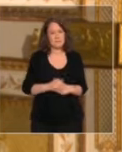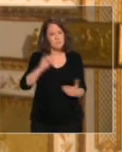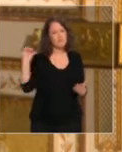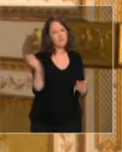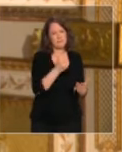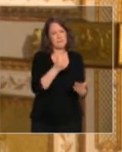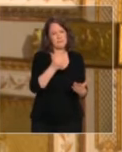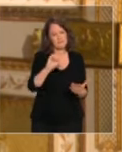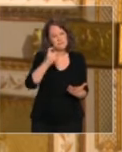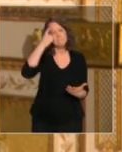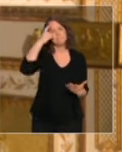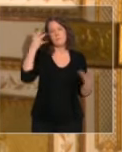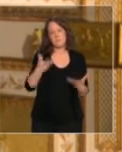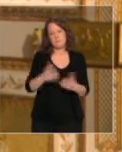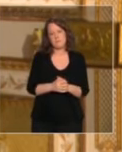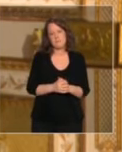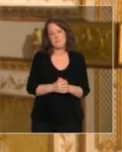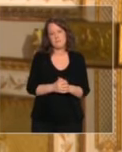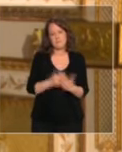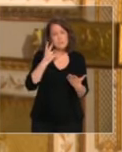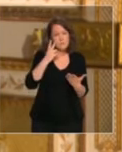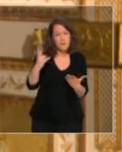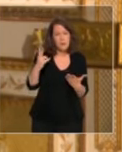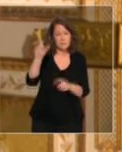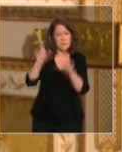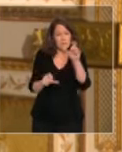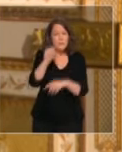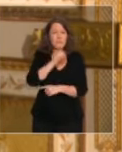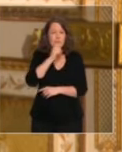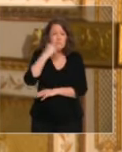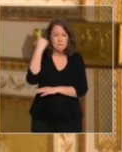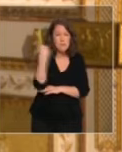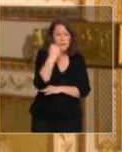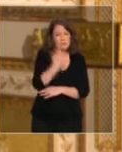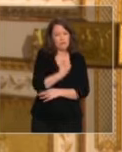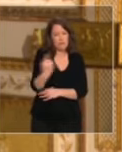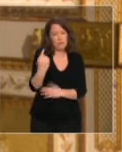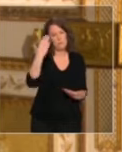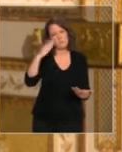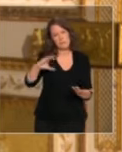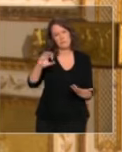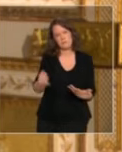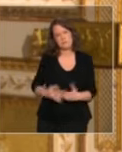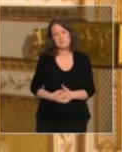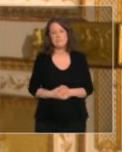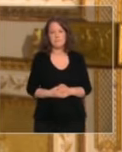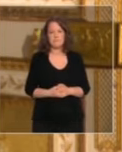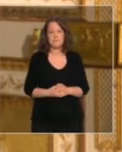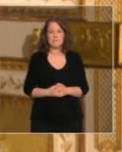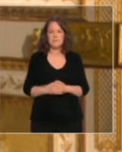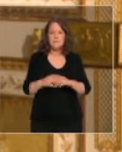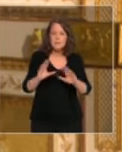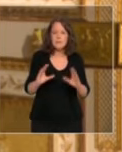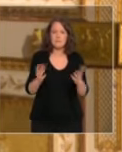cette période, la solitude et la tristesse de nos aînés. Et pourtant, grâce à